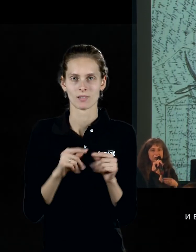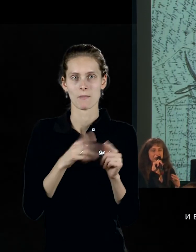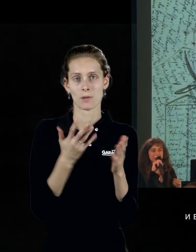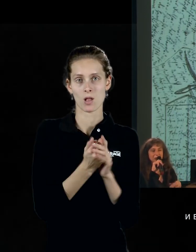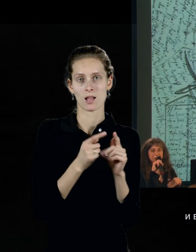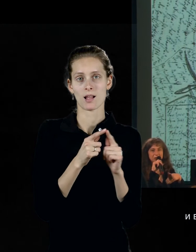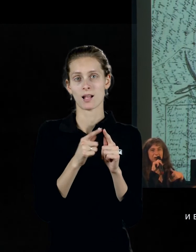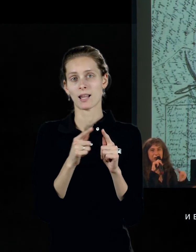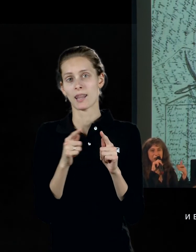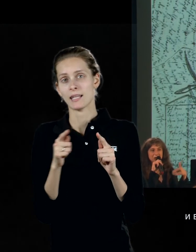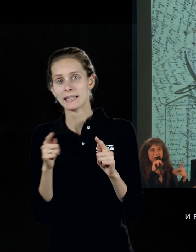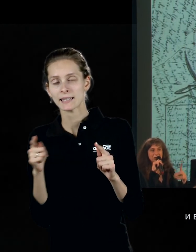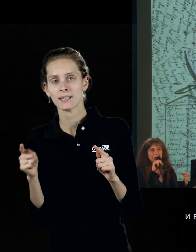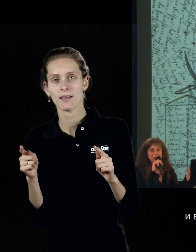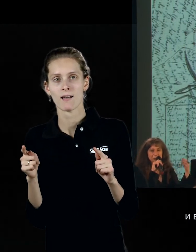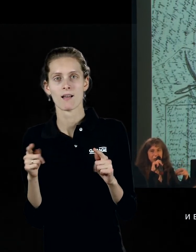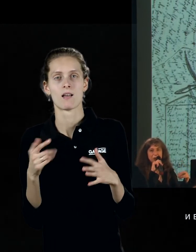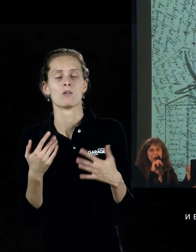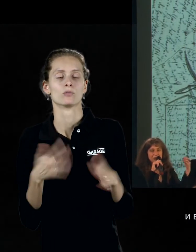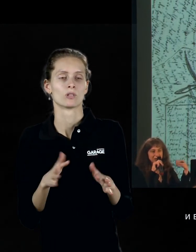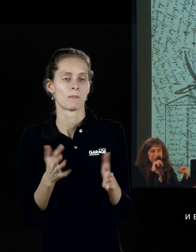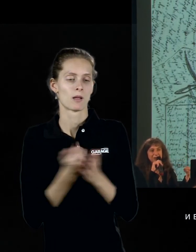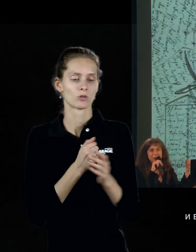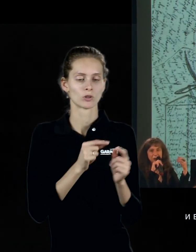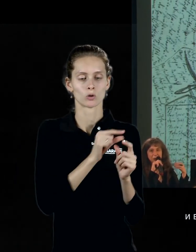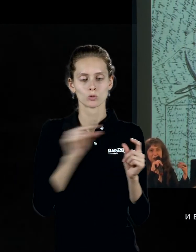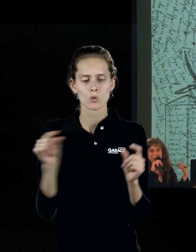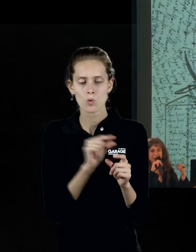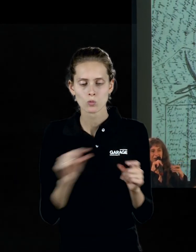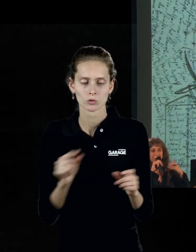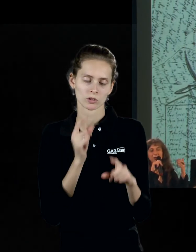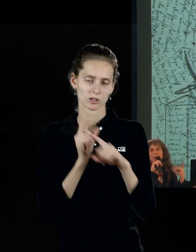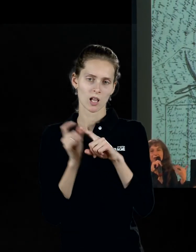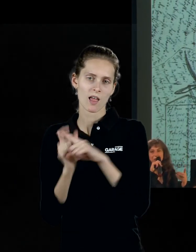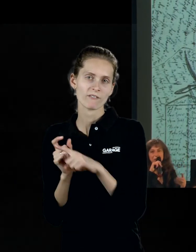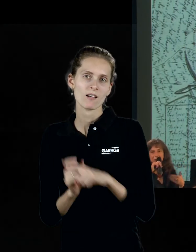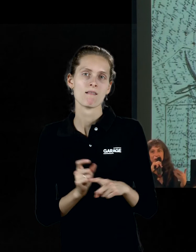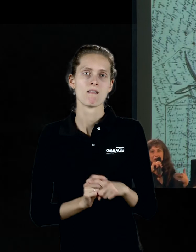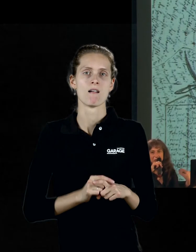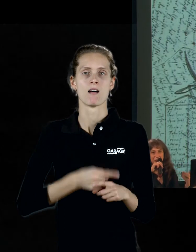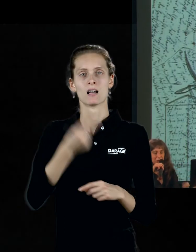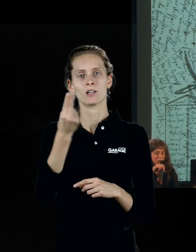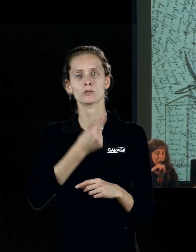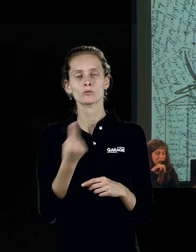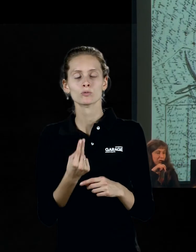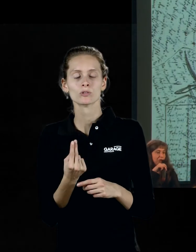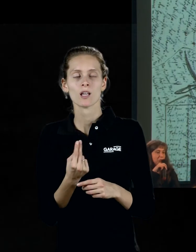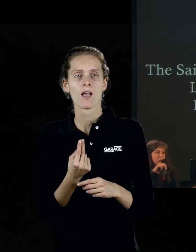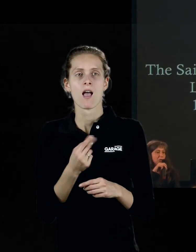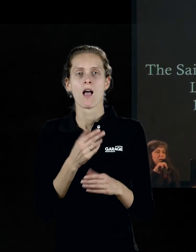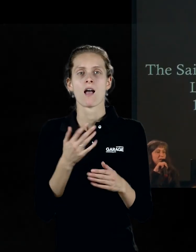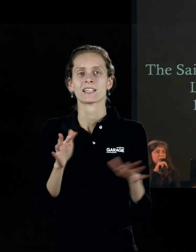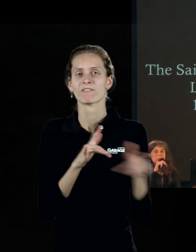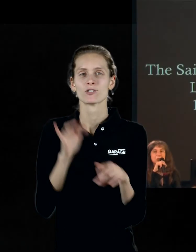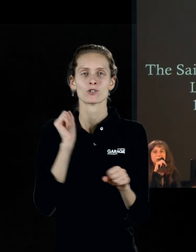которая может сложиться в строчке, в слова, в рисунке, не прерывая своего движения в одном и том же движении.